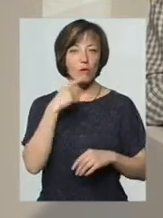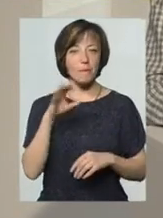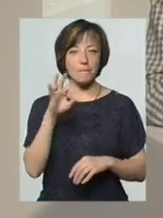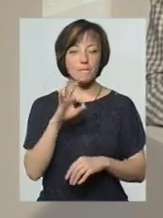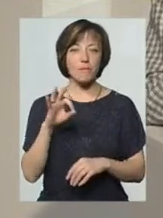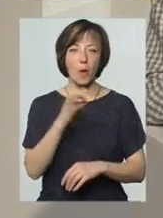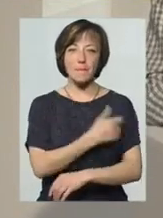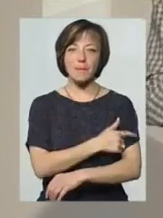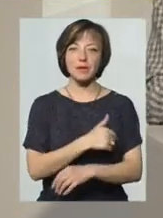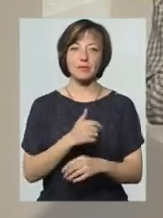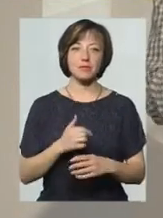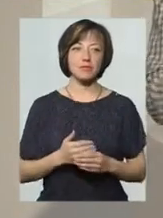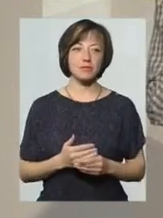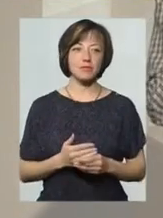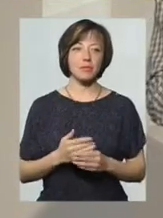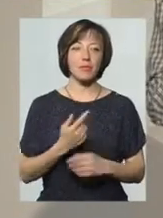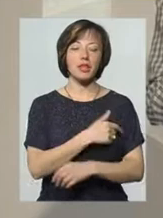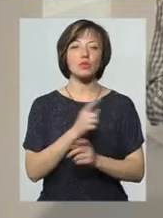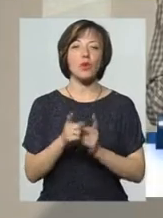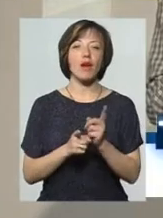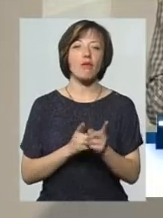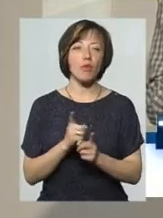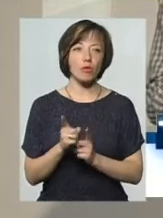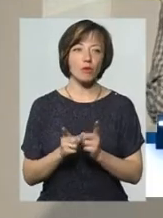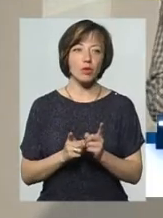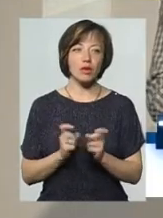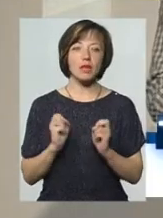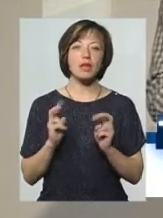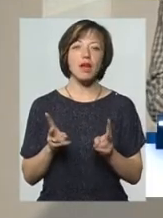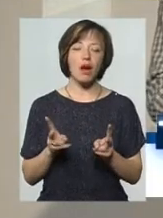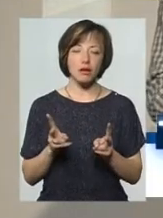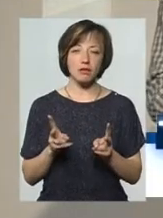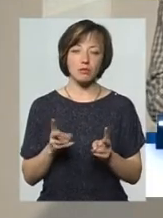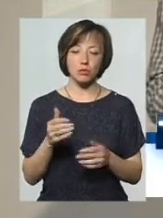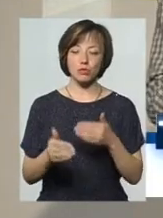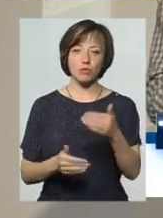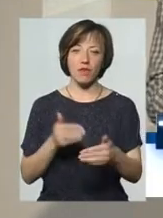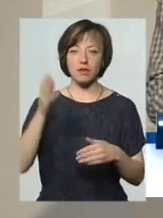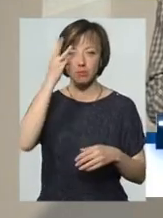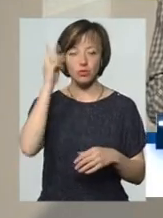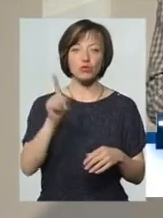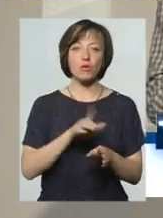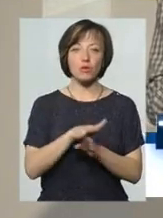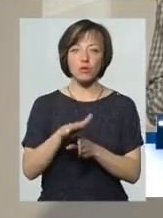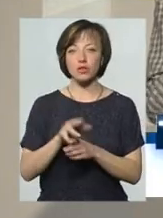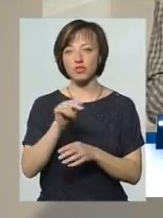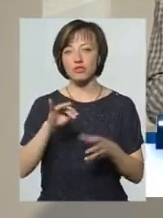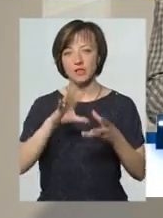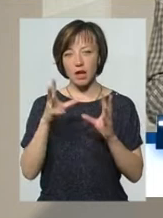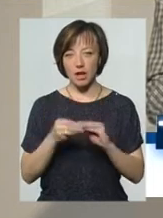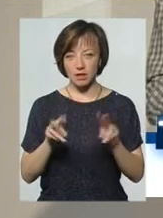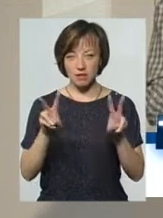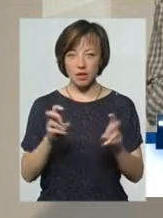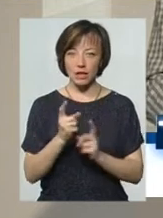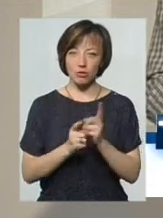медичну реформу. Як вона просувається в Хмельницькому, що відбувається, чи взагалі її можна назвати